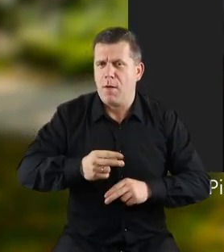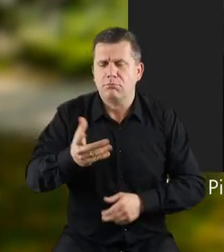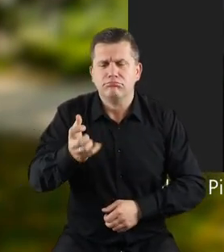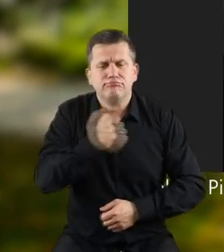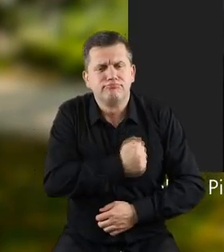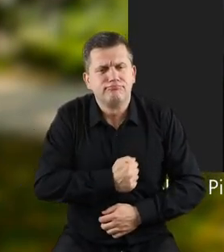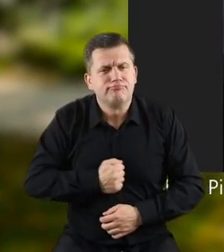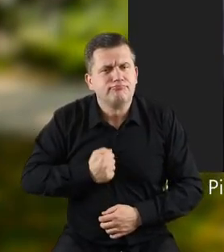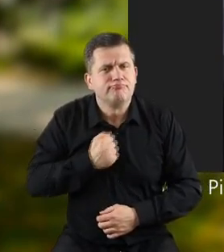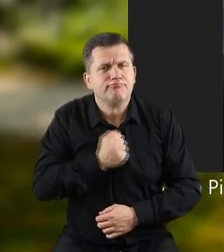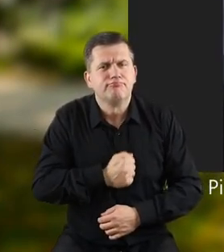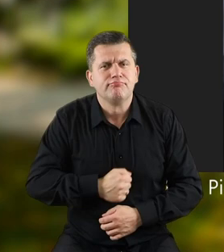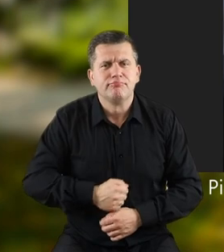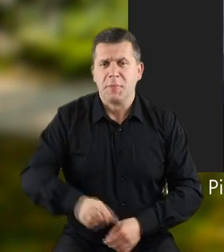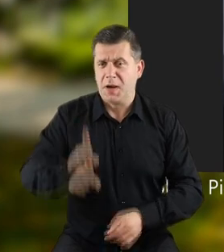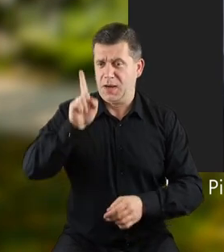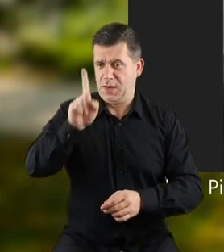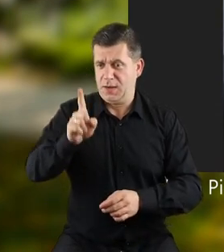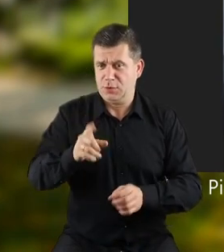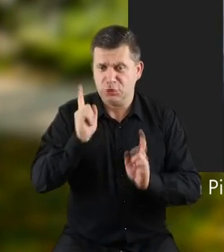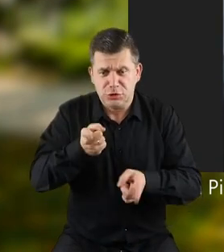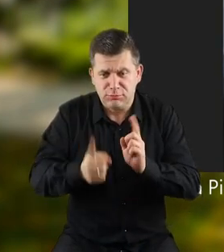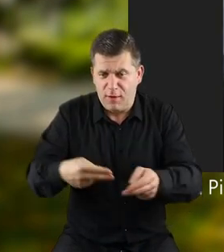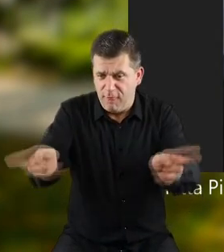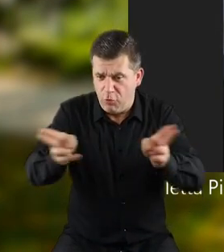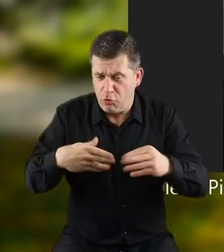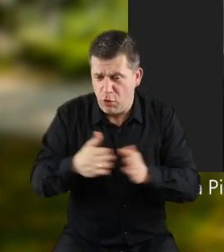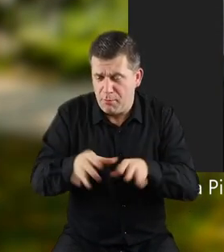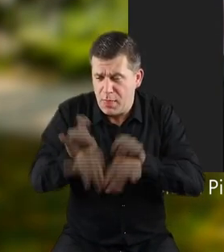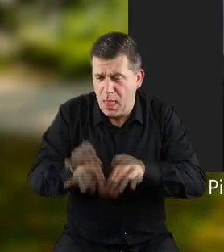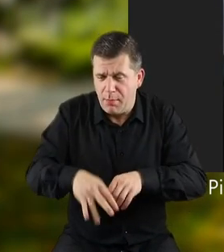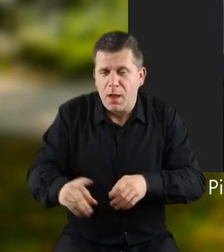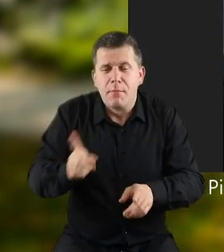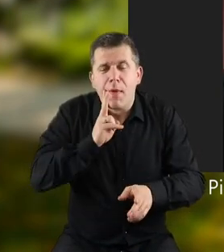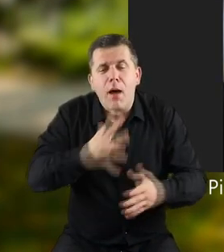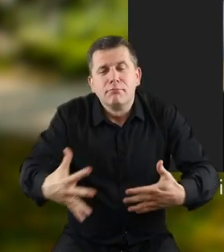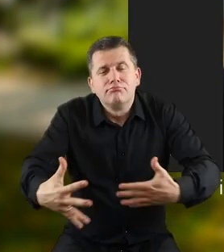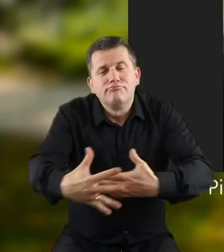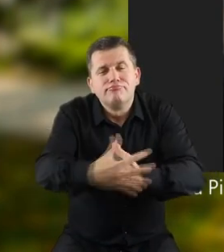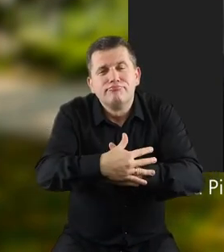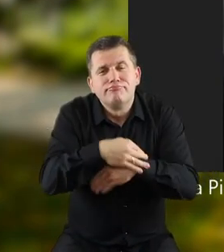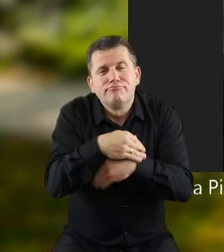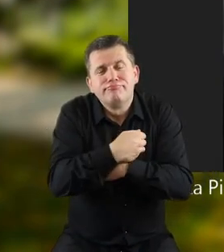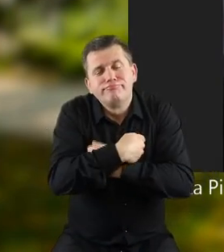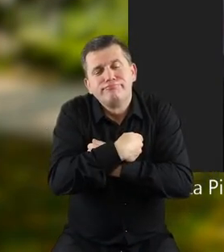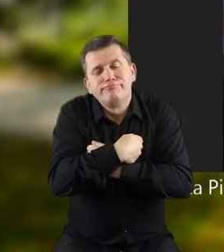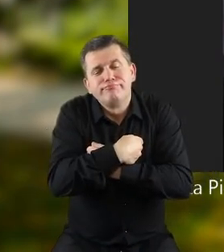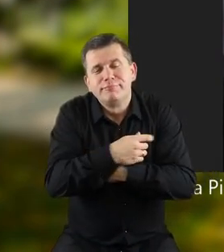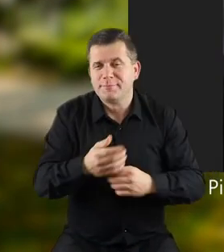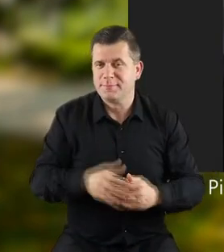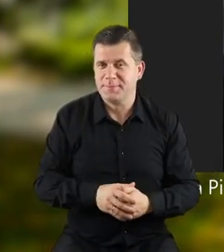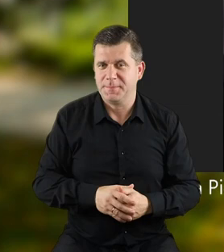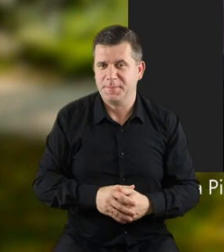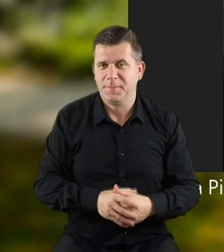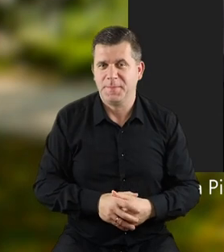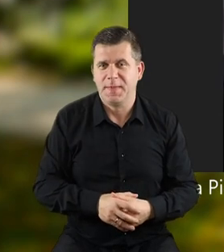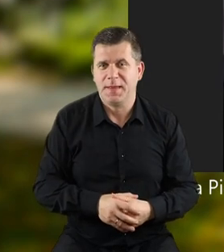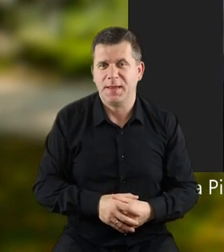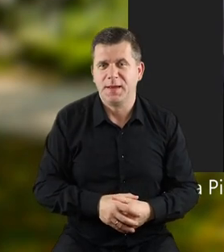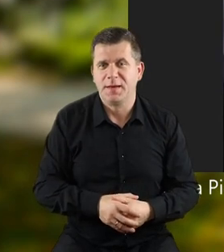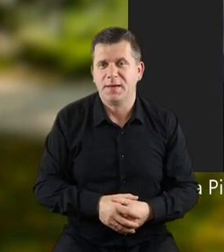Bardzo nim zmartwiona, ale gdy tylko przebiegł, wzięła go w ramiona. No, no, no, bo sobie